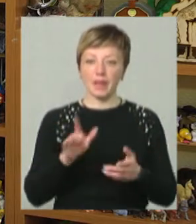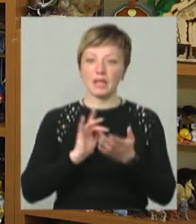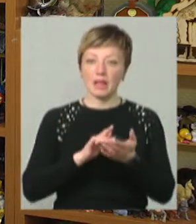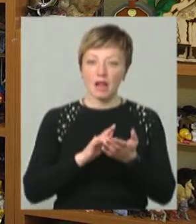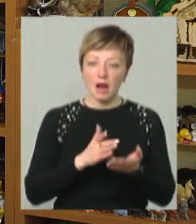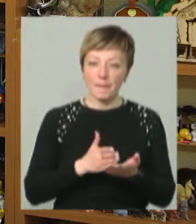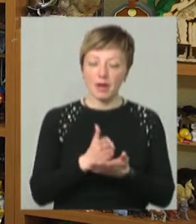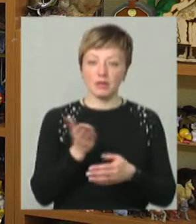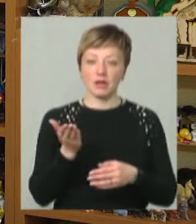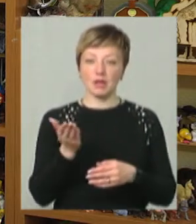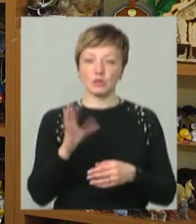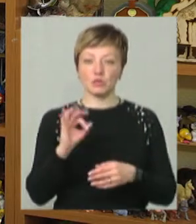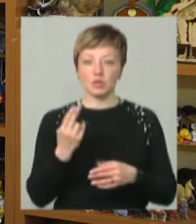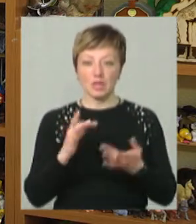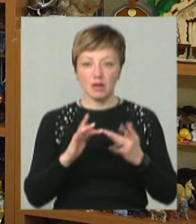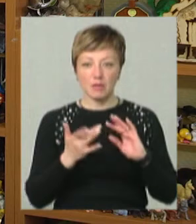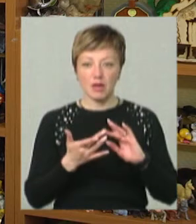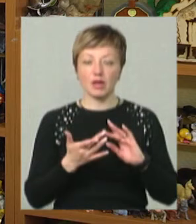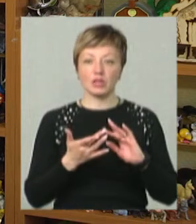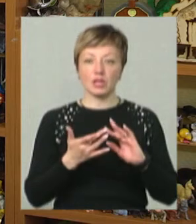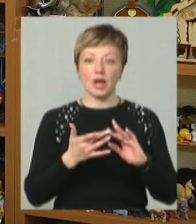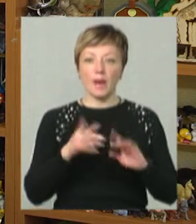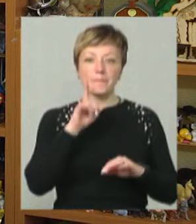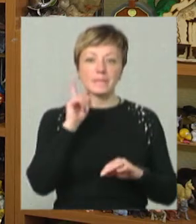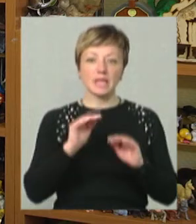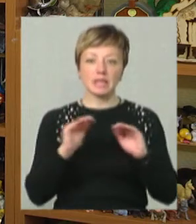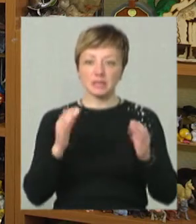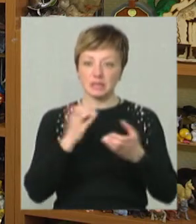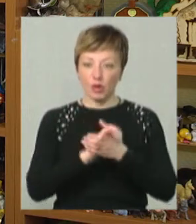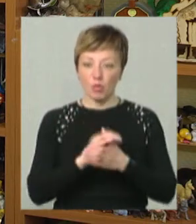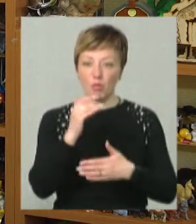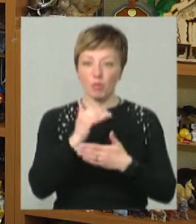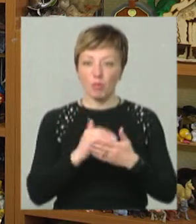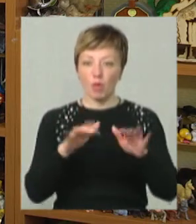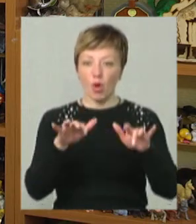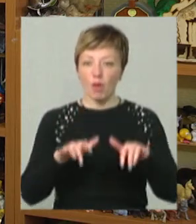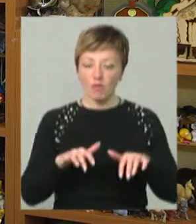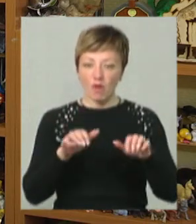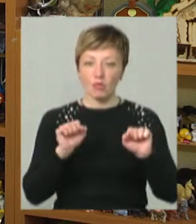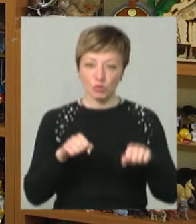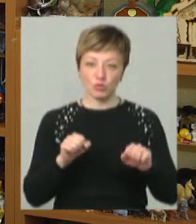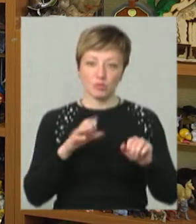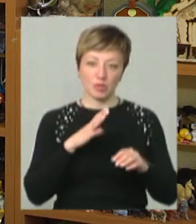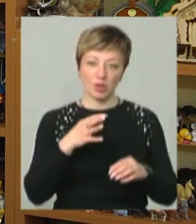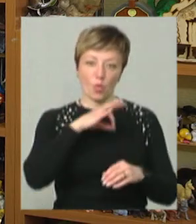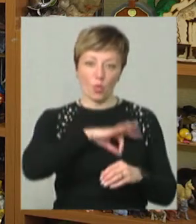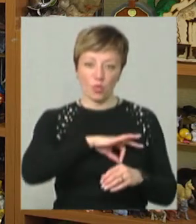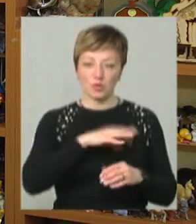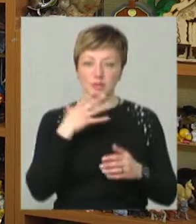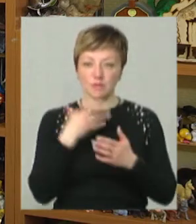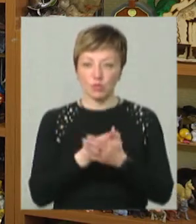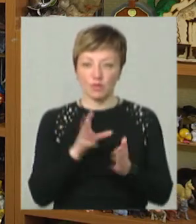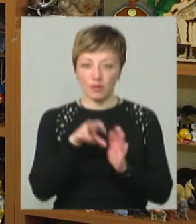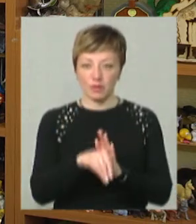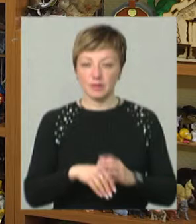-канали і соціальні мережі, тобто підлітки, які знайомі з програмуванням, чому ні, вони можуть також мати свою